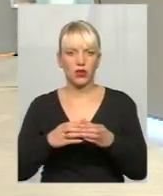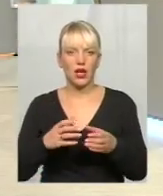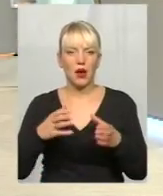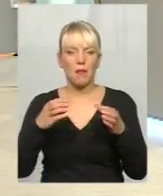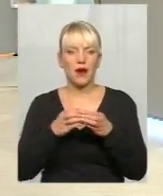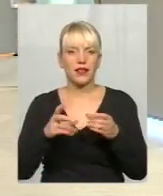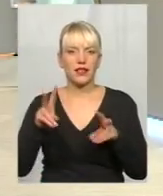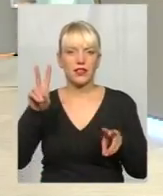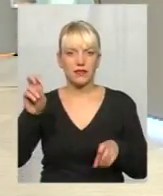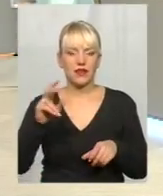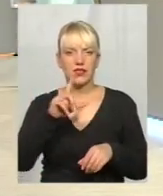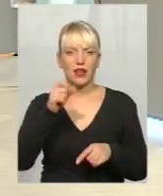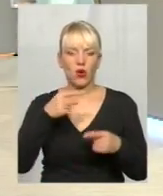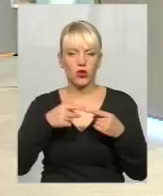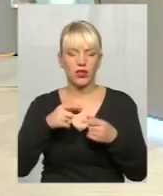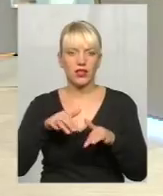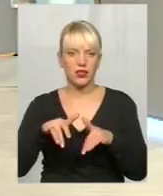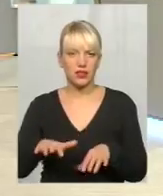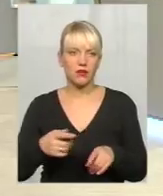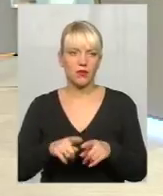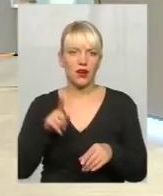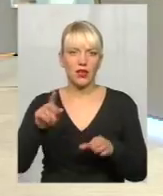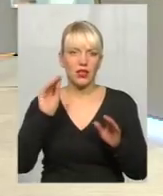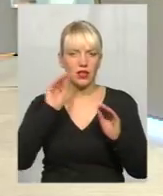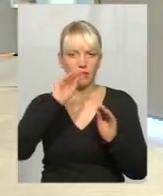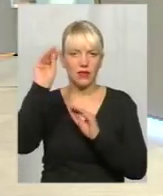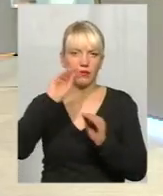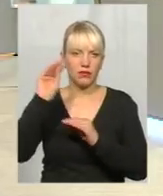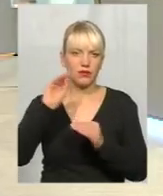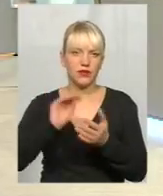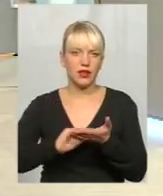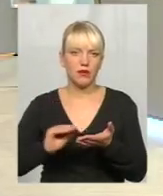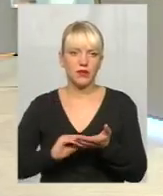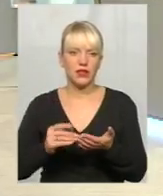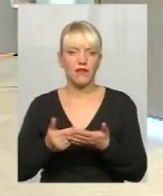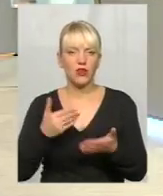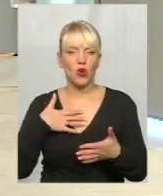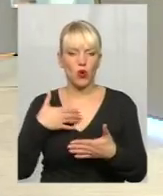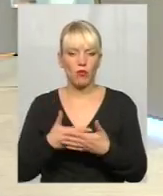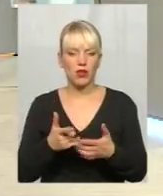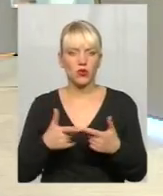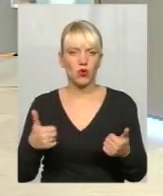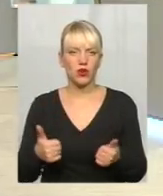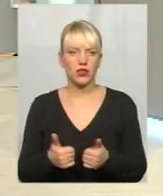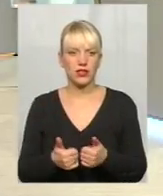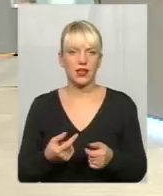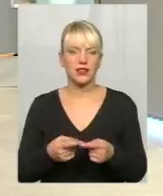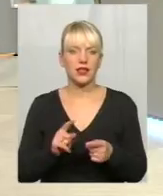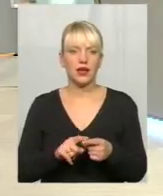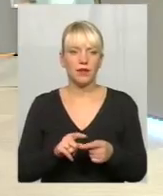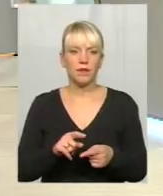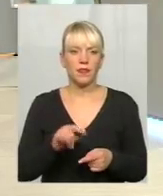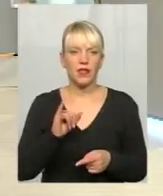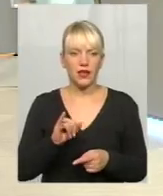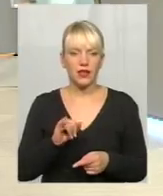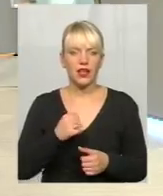справи повстановлювала зі своїм логотипом за конкретні справи. Ну, ніби як від громадської організації з такою самою назву. І от, на